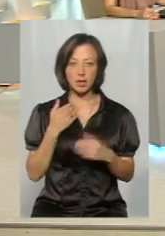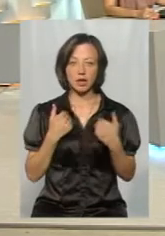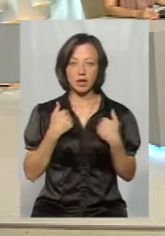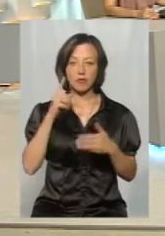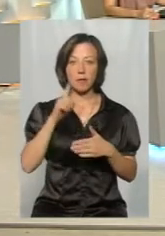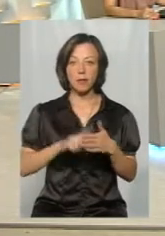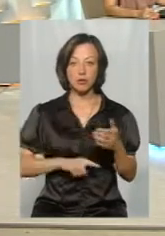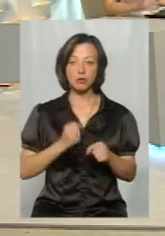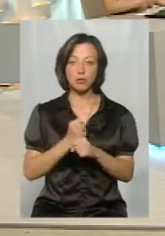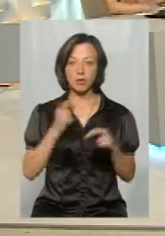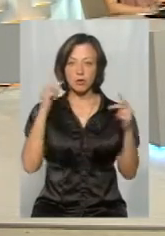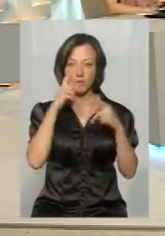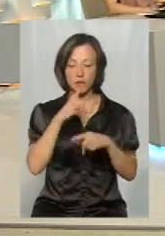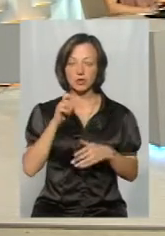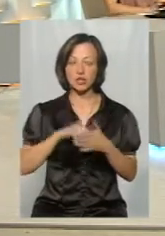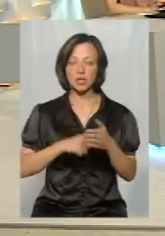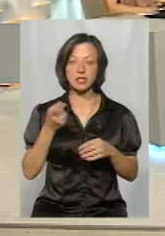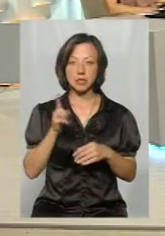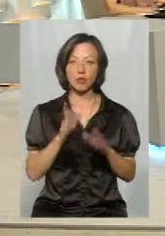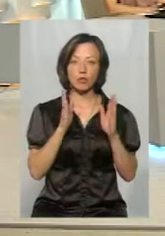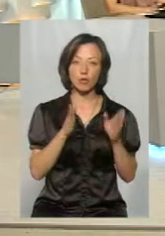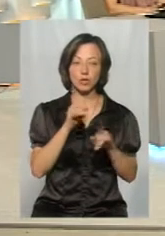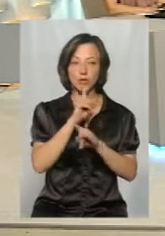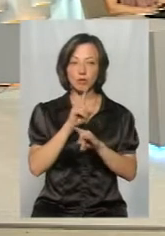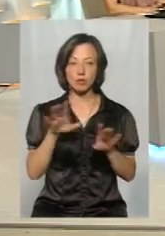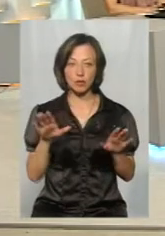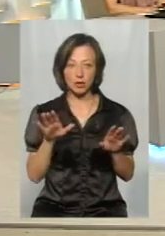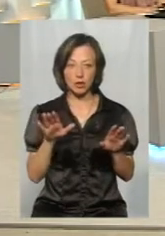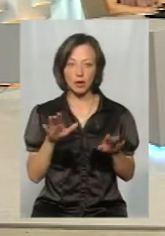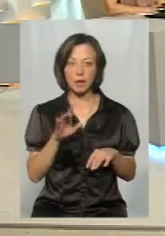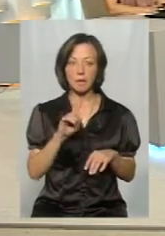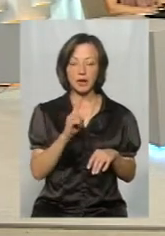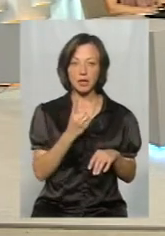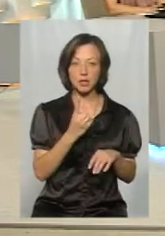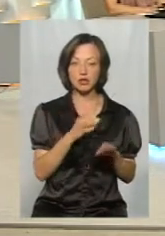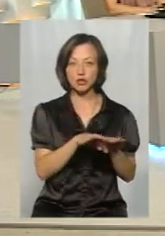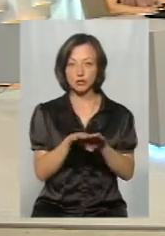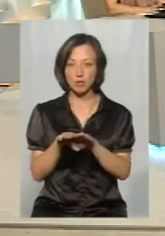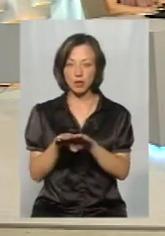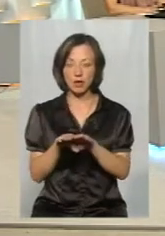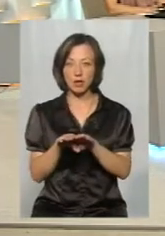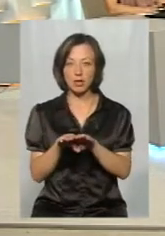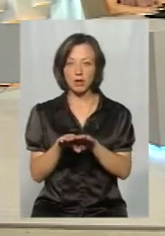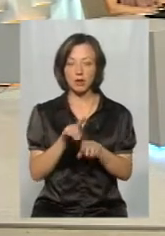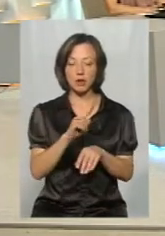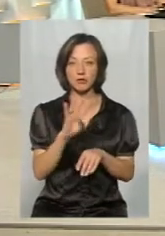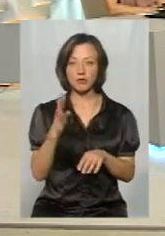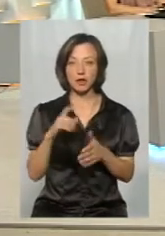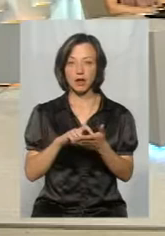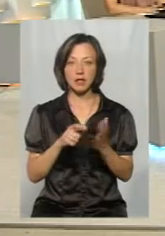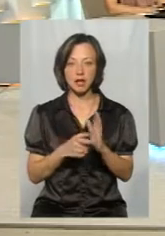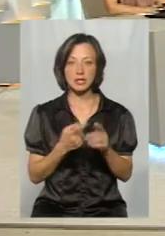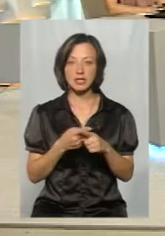переконаний, що зробили помилку через те, що буде там, не буде перший ступінь, так? Перші, четверті класи.